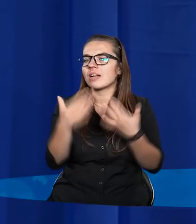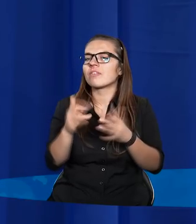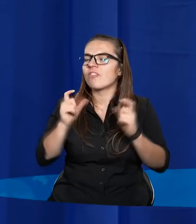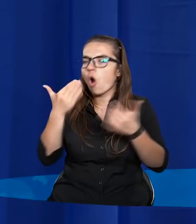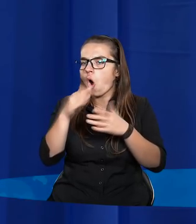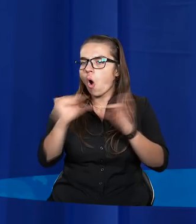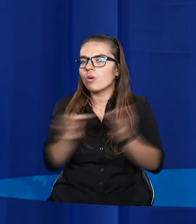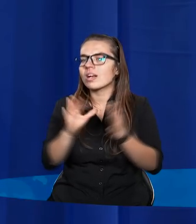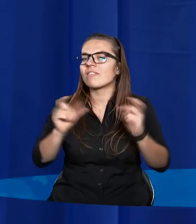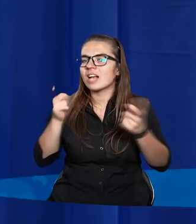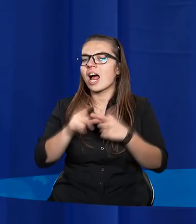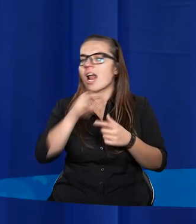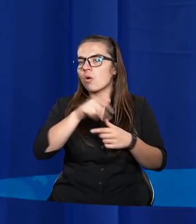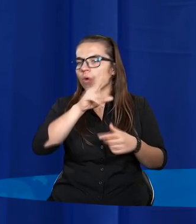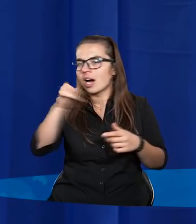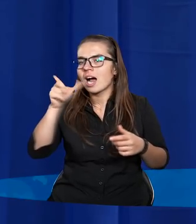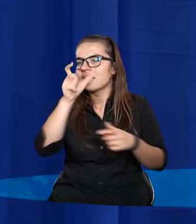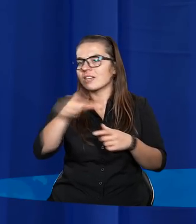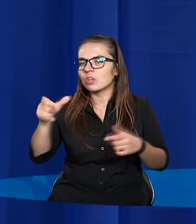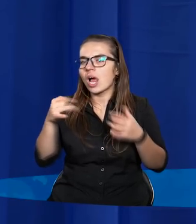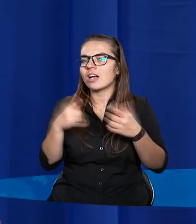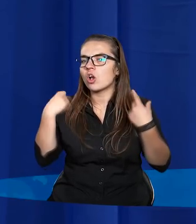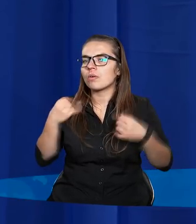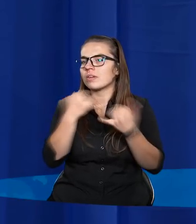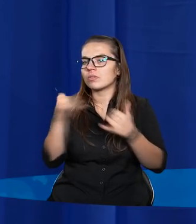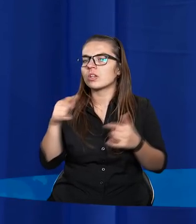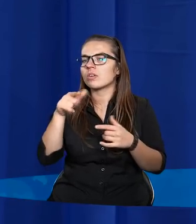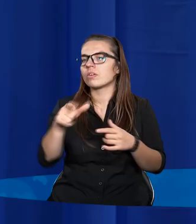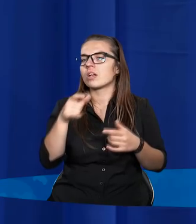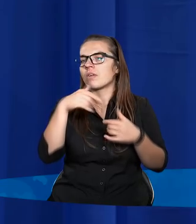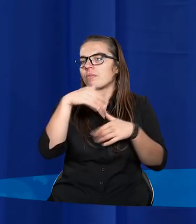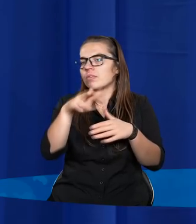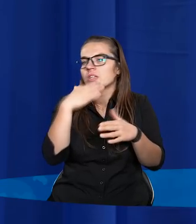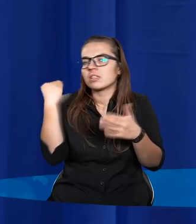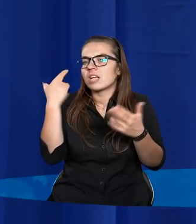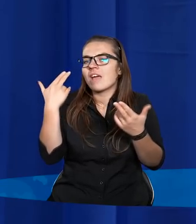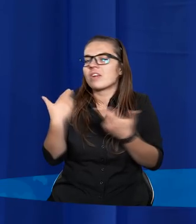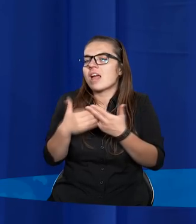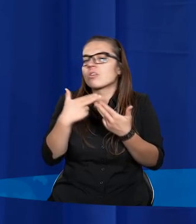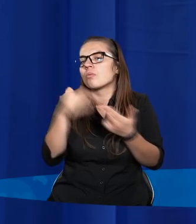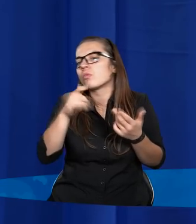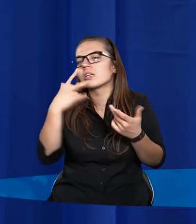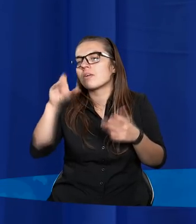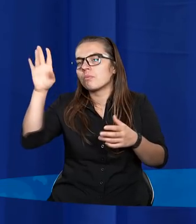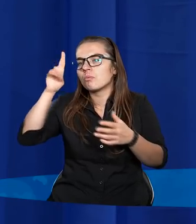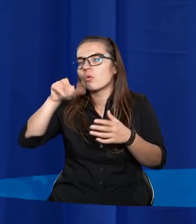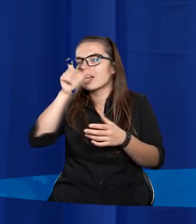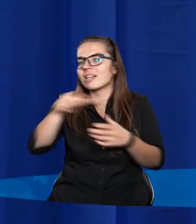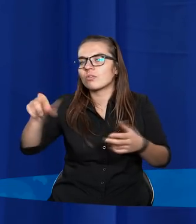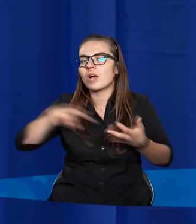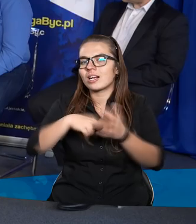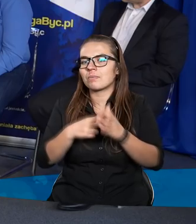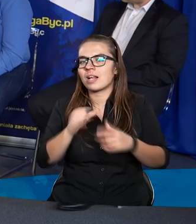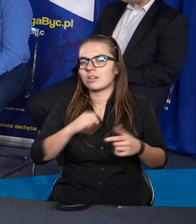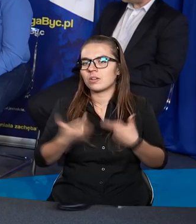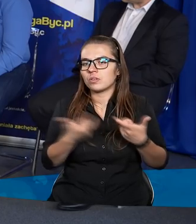wydarzenia, ale plan ratunku każdej indywidualnej osoby. Dlaczego w tym przypadku Bóg milczy? Nie wiem. Ja wiem, że On jest dobry i że chce dobrze, dlaczego? Nie